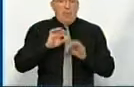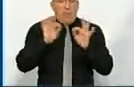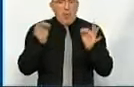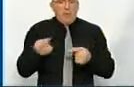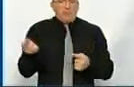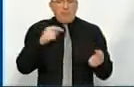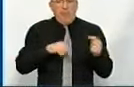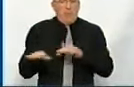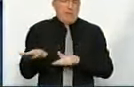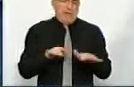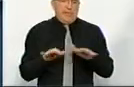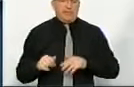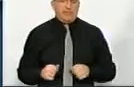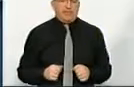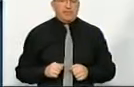взаємодії.